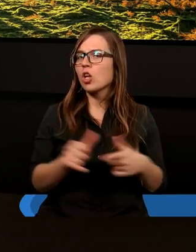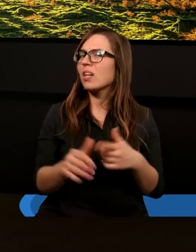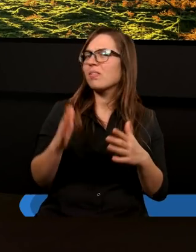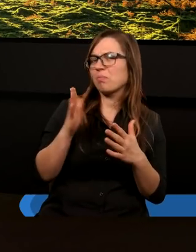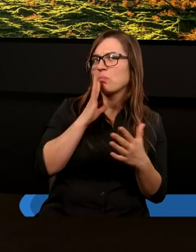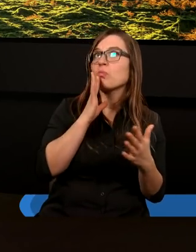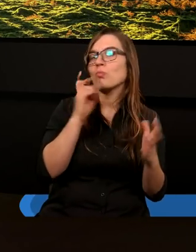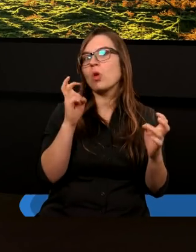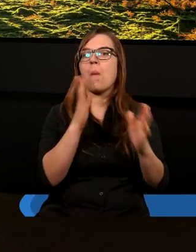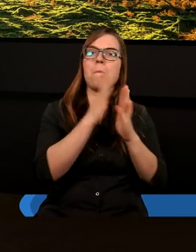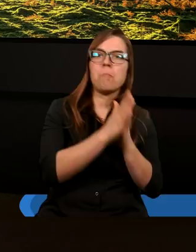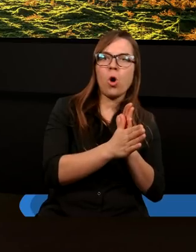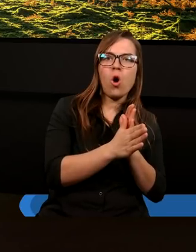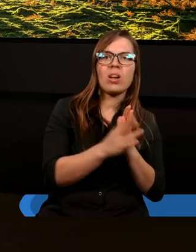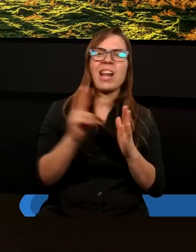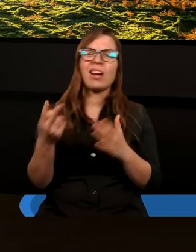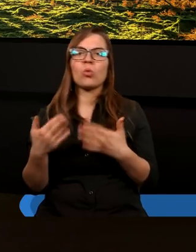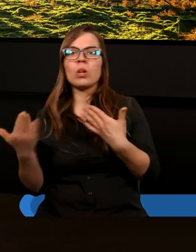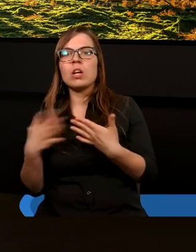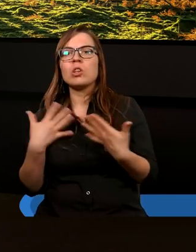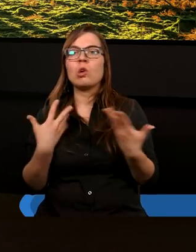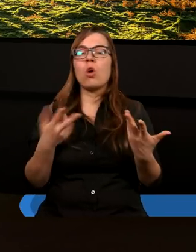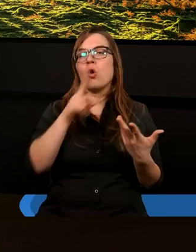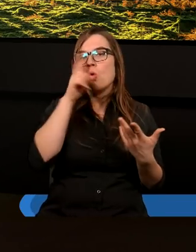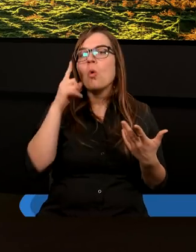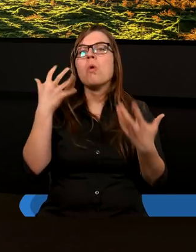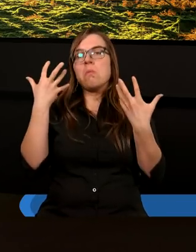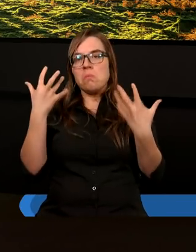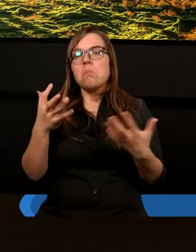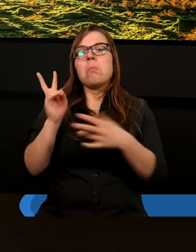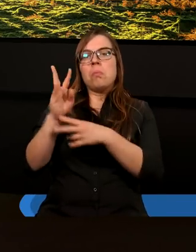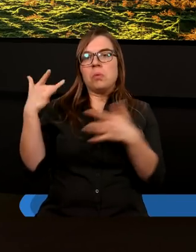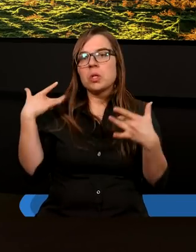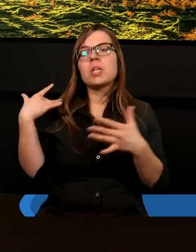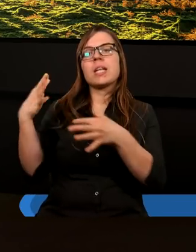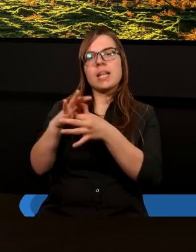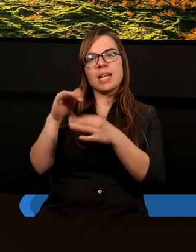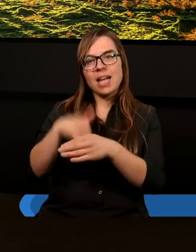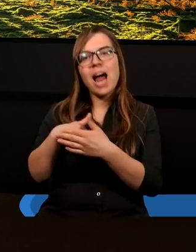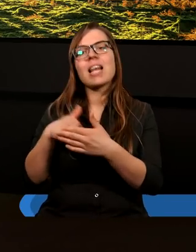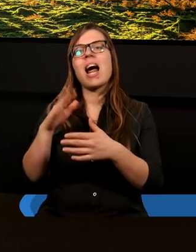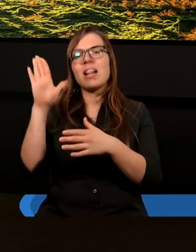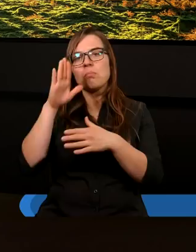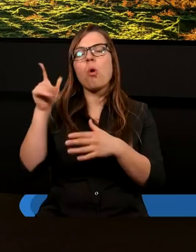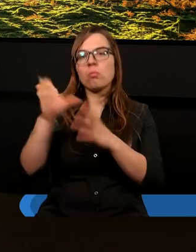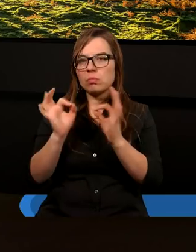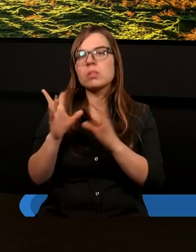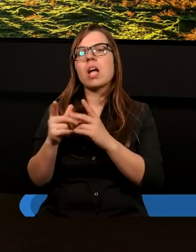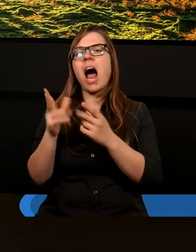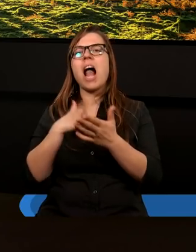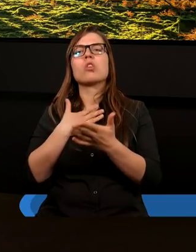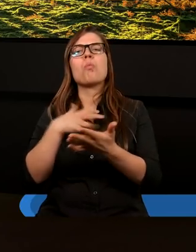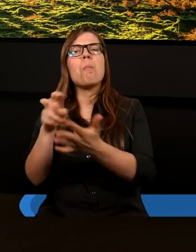proste z jednej strony, z drugiej zaś wielu ludzi deklaruje swoją wiarę w Boga, mówi, że żyje według tych zasad, a jednak brak jakiejś